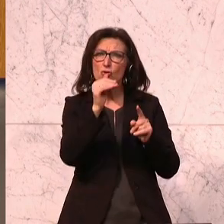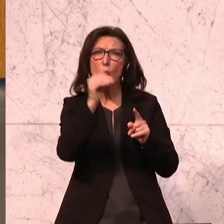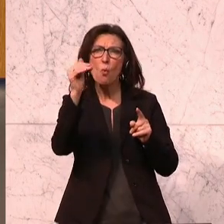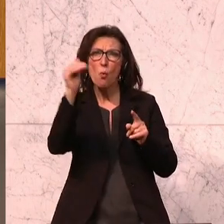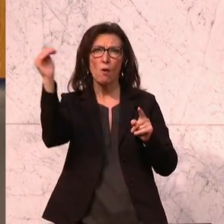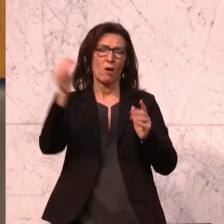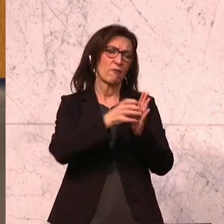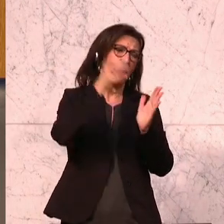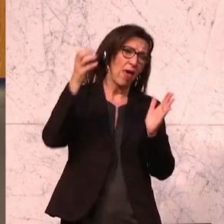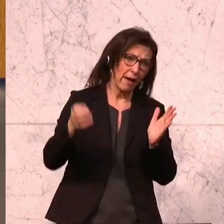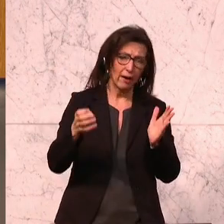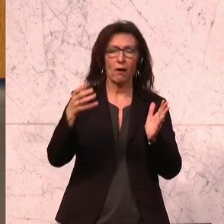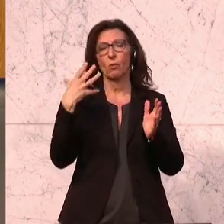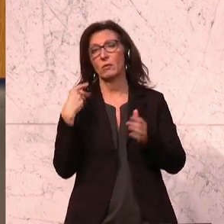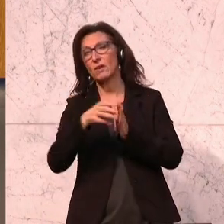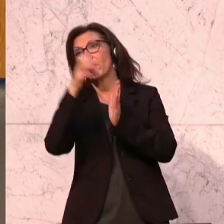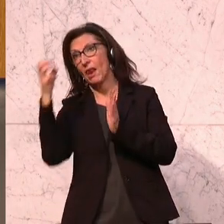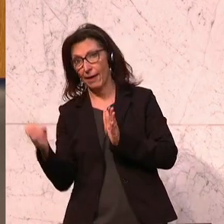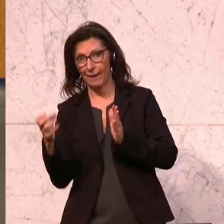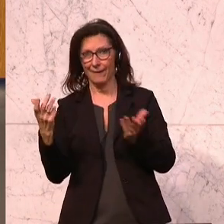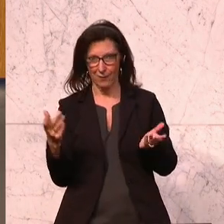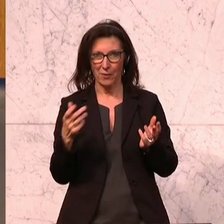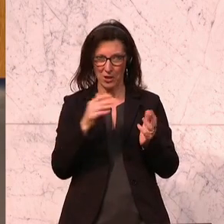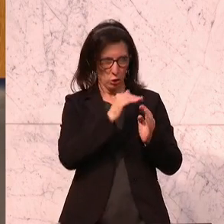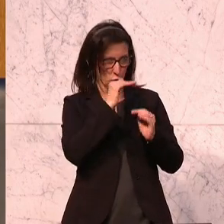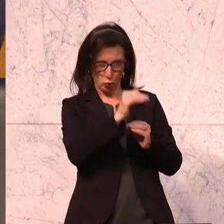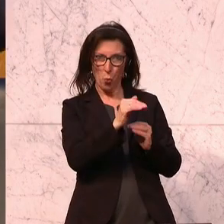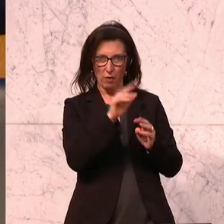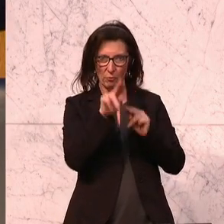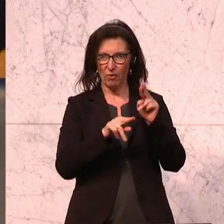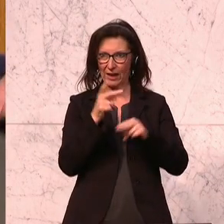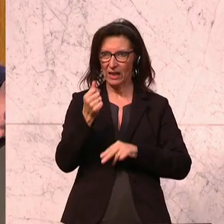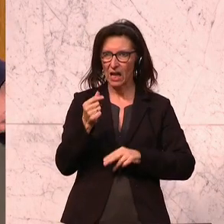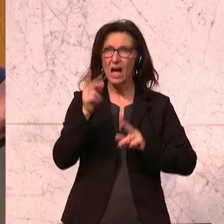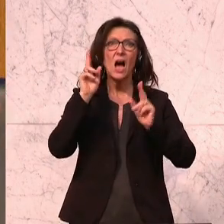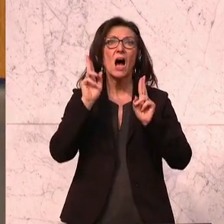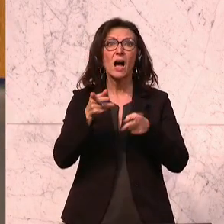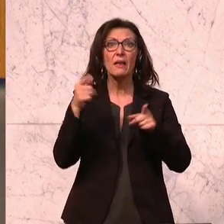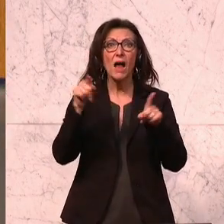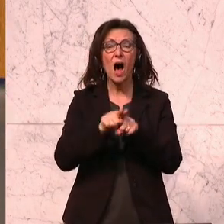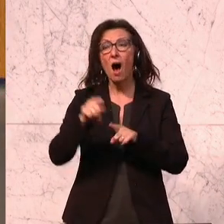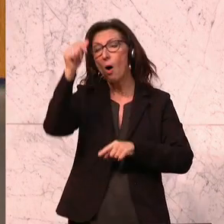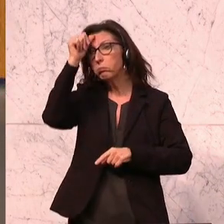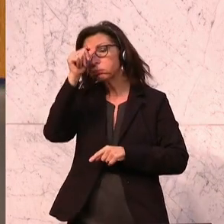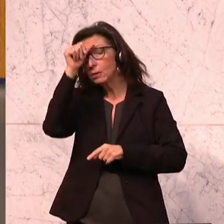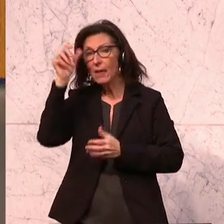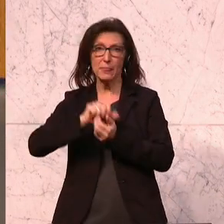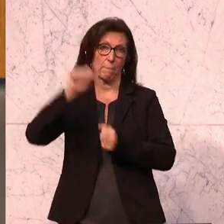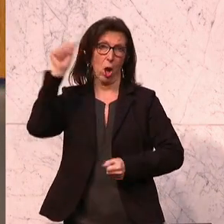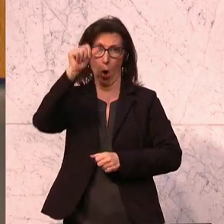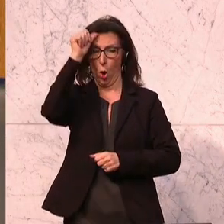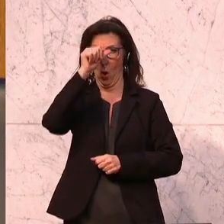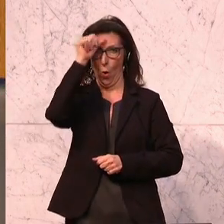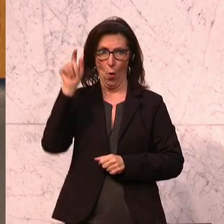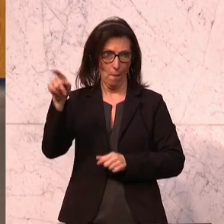Wiederverlängerung und die Verlängerung dieser Pflegeeinstufungen auch von diplomiertem Personal vorgenommen werden kann. Das sind alles Maßnahmen